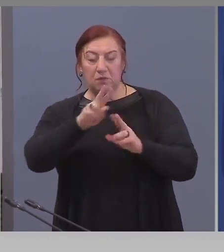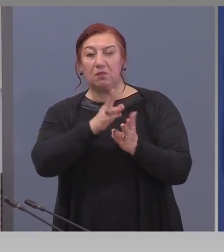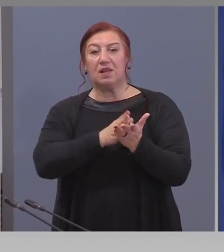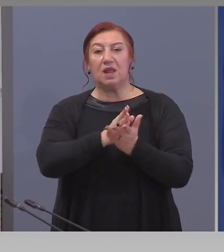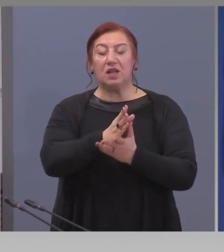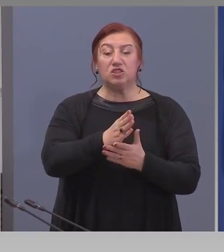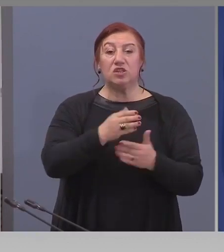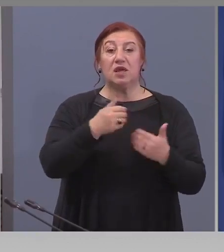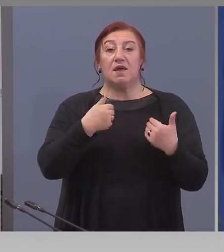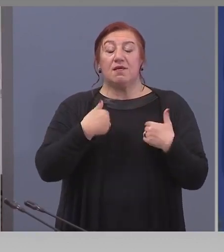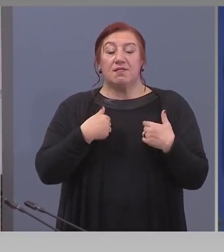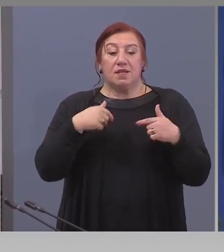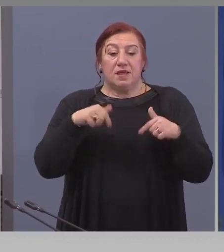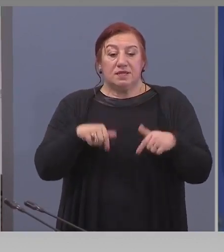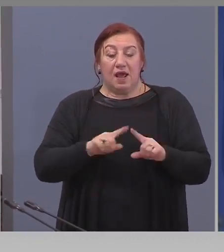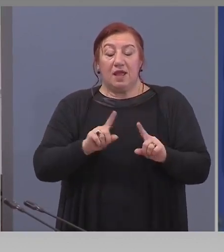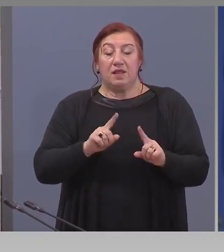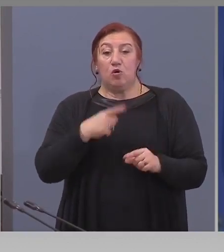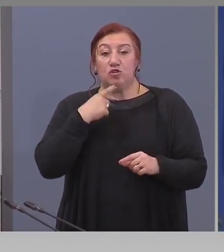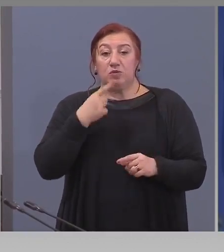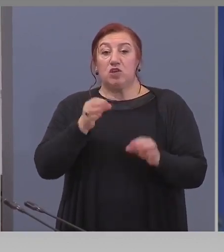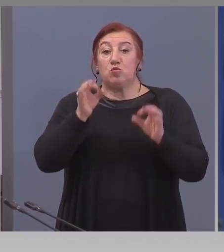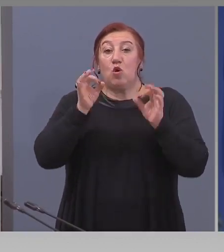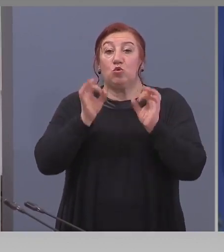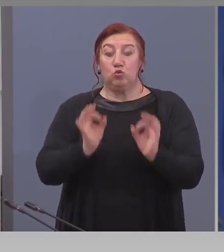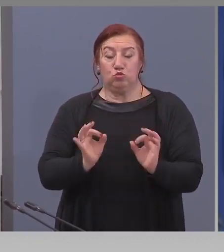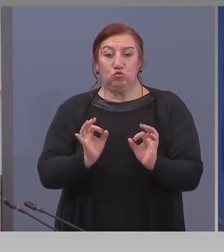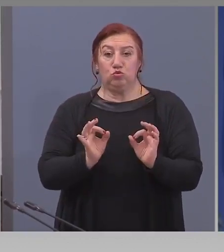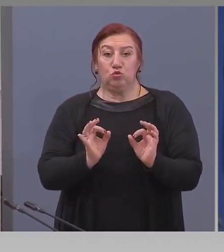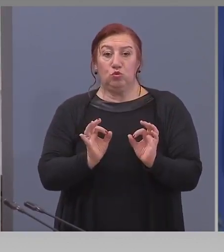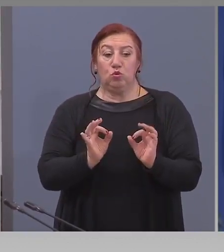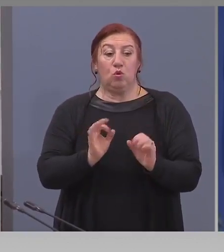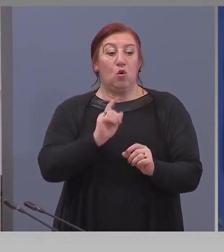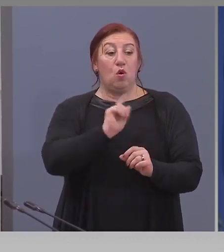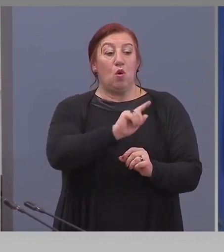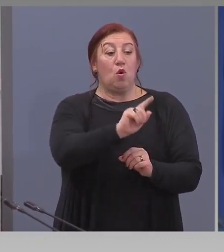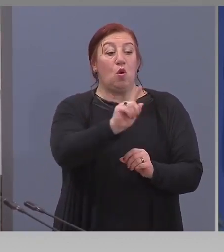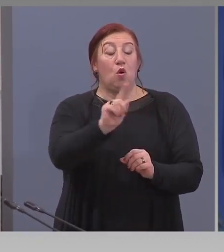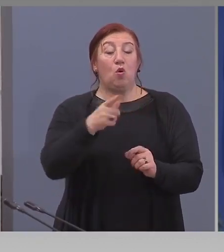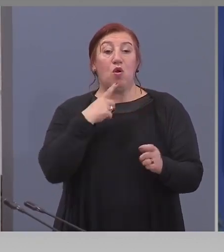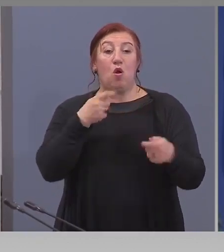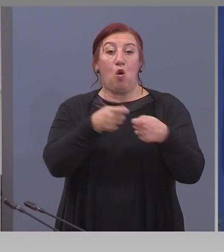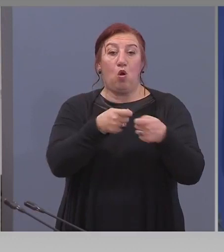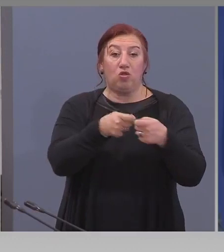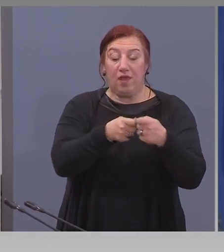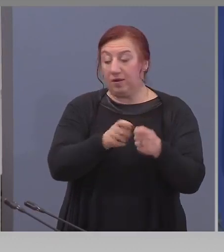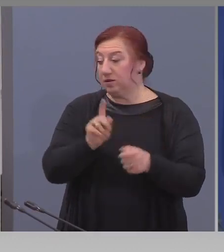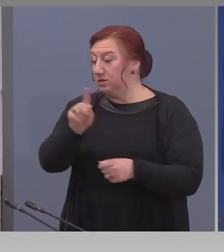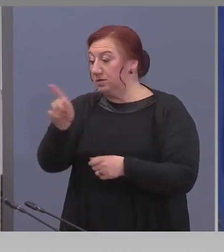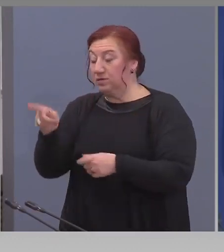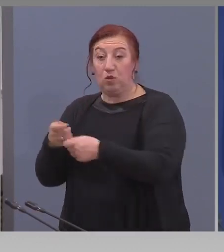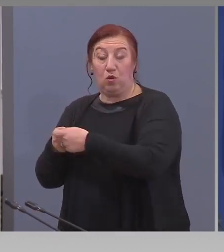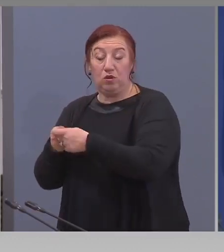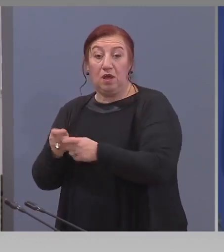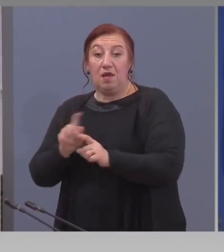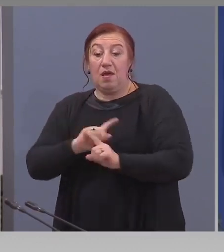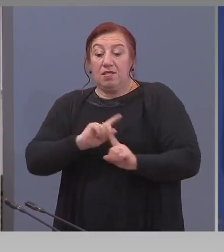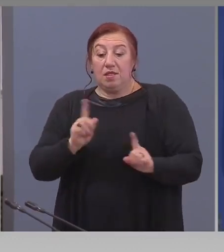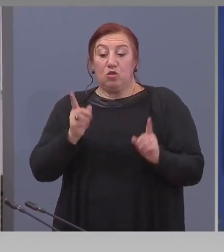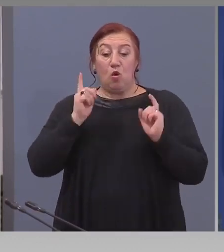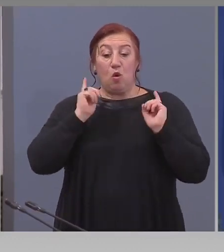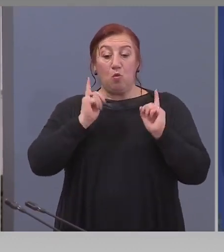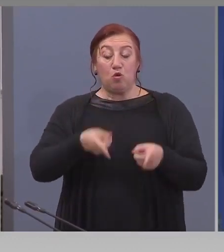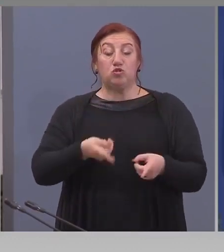в състояние нито да установим точно кои са контактните, нито пък да направим едно